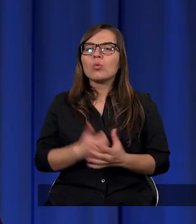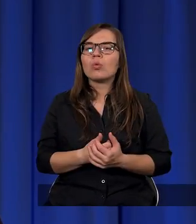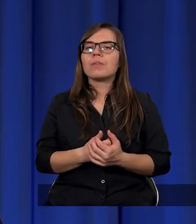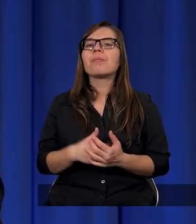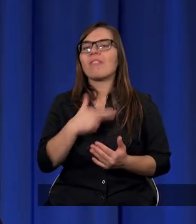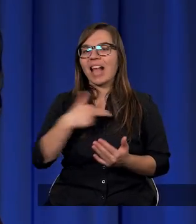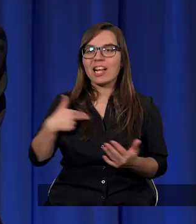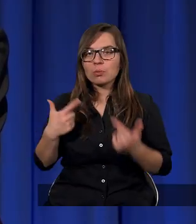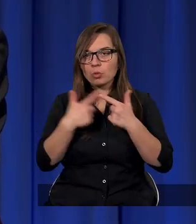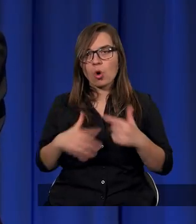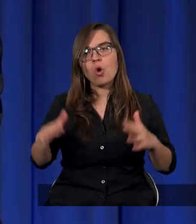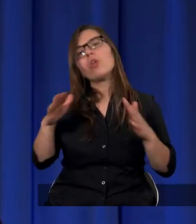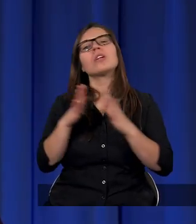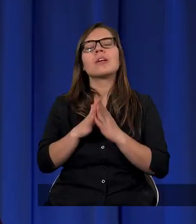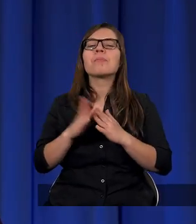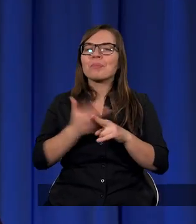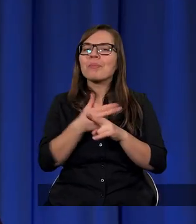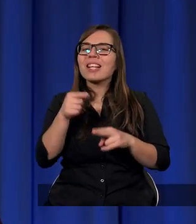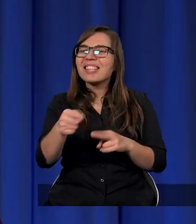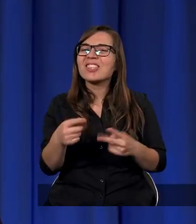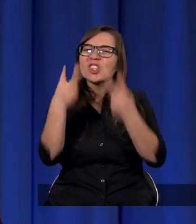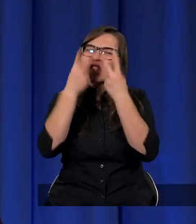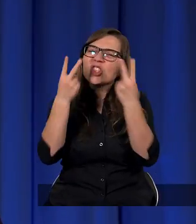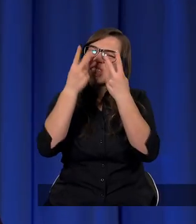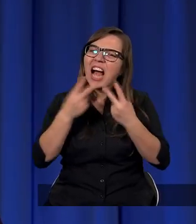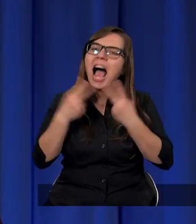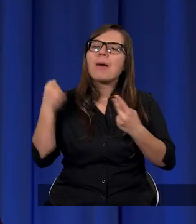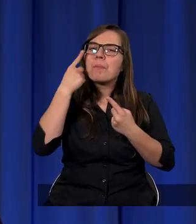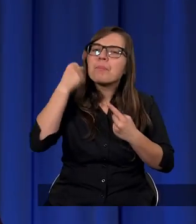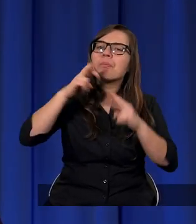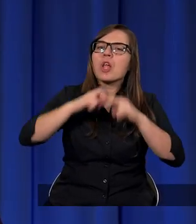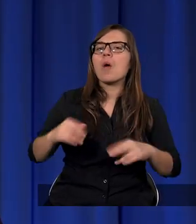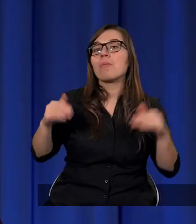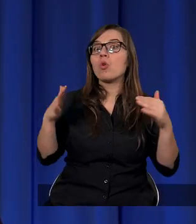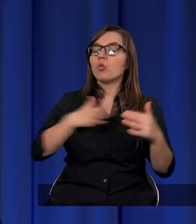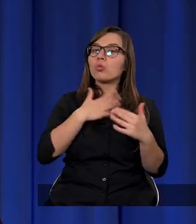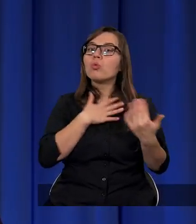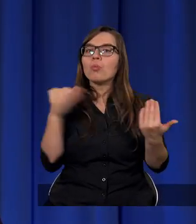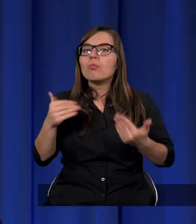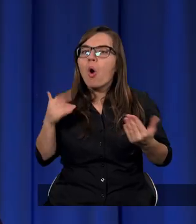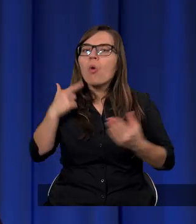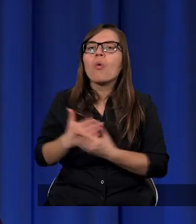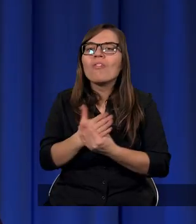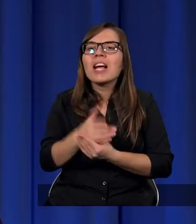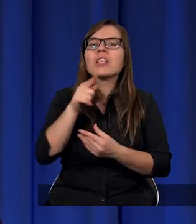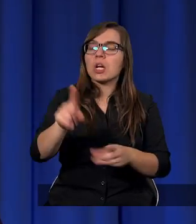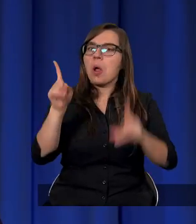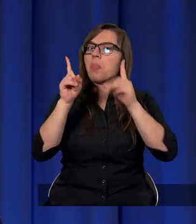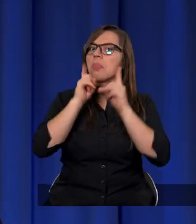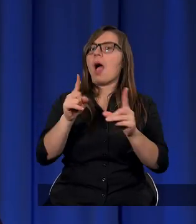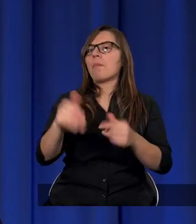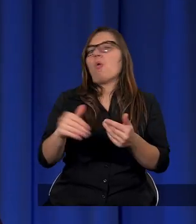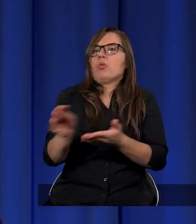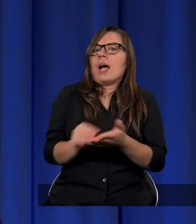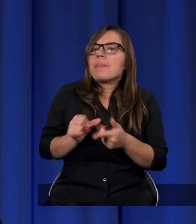w naszym Kościele, kiedy przeczytali te stwierdzenia, to jakby nie mogli uwierzyć, że ona rzeczywiście coś takiego napisała, bo to było